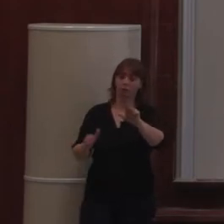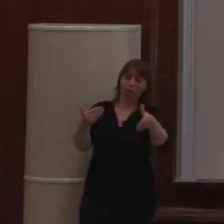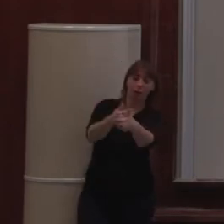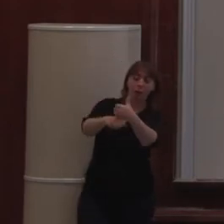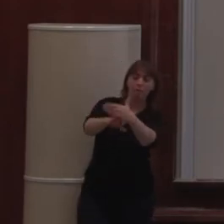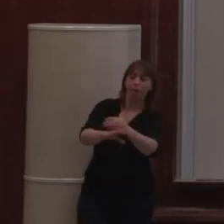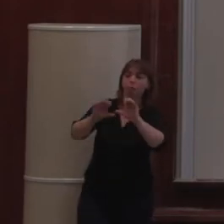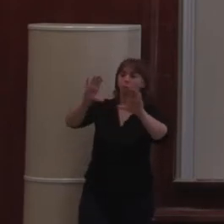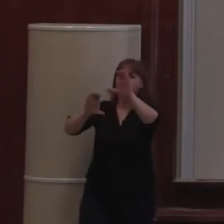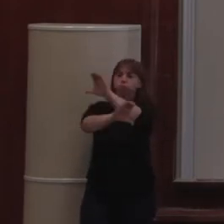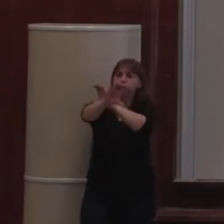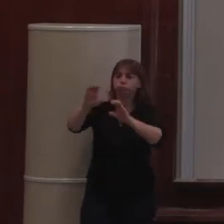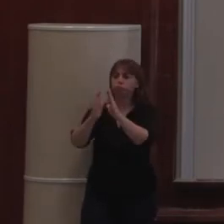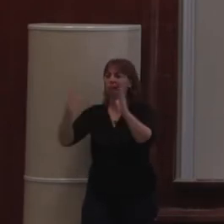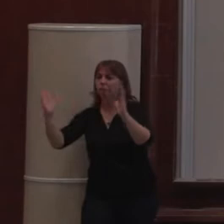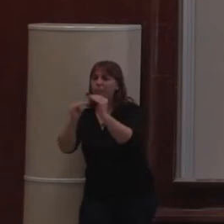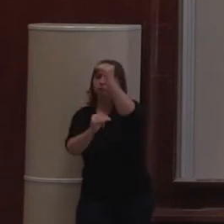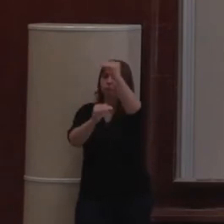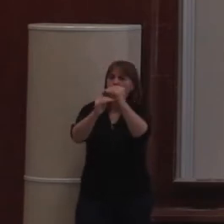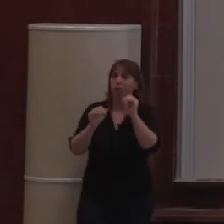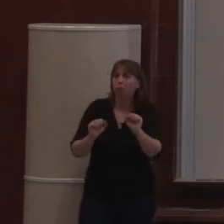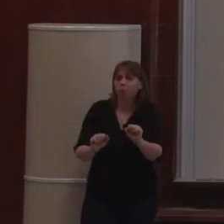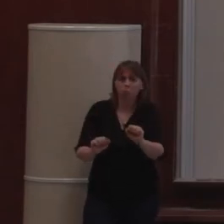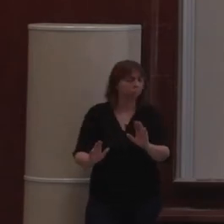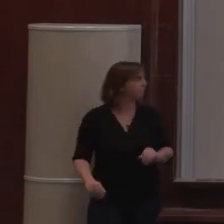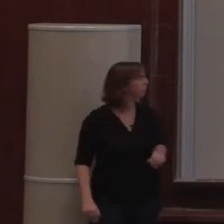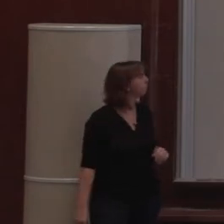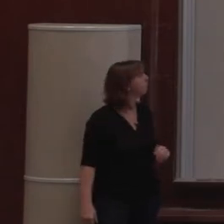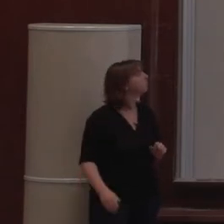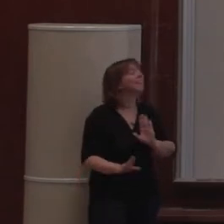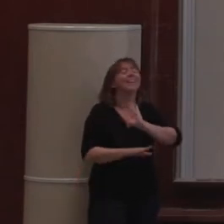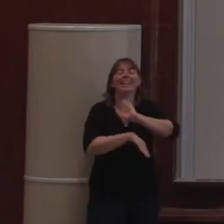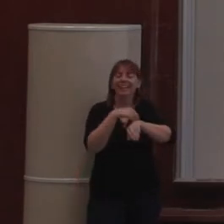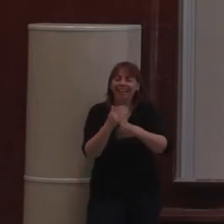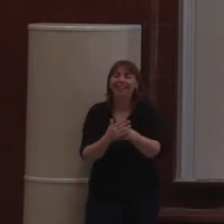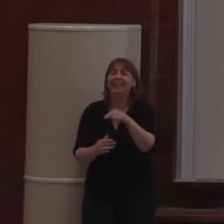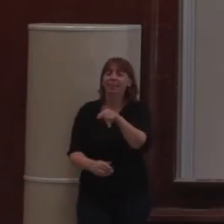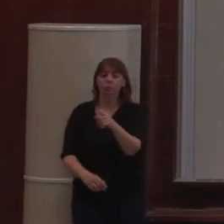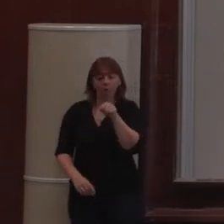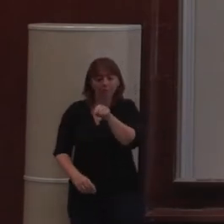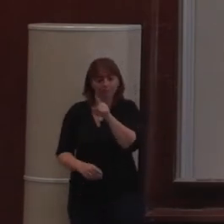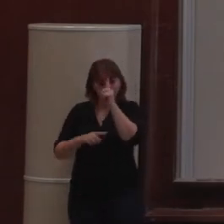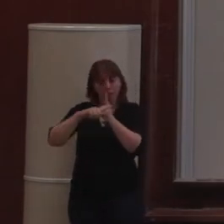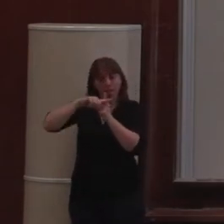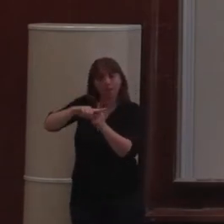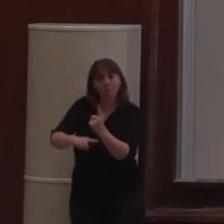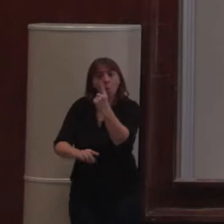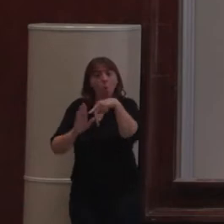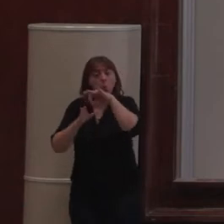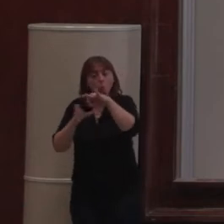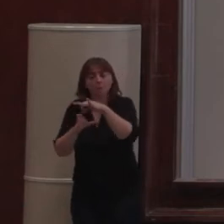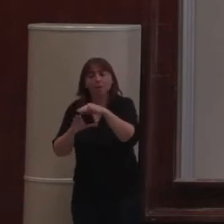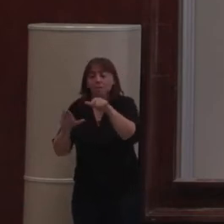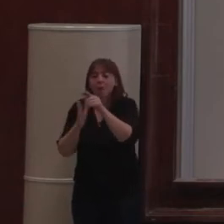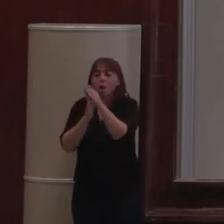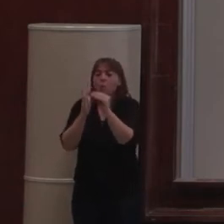les choses. Donc, je peux changer la largeur, etc. Et ce qui est intéressant, c'est qu'une fois que j'ai fait ça pour une recette, je peux sauvegarder ce modèle pour le